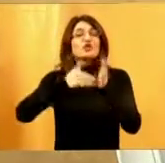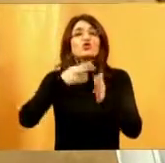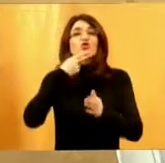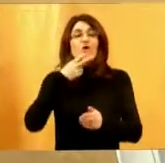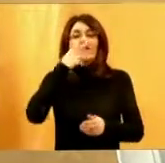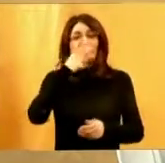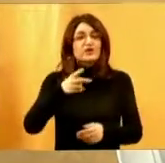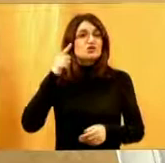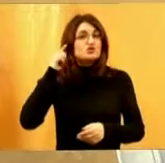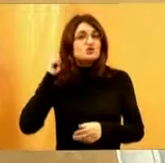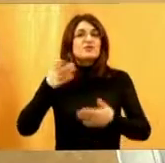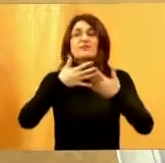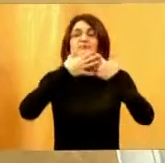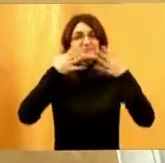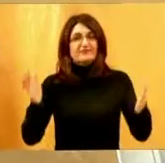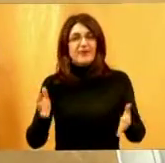čuju i ne znam šta sve.